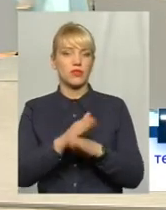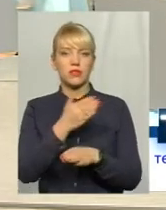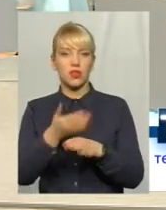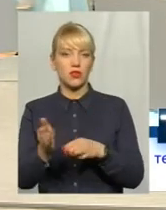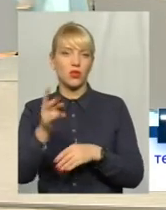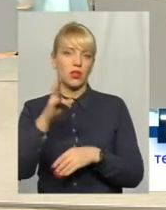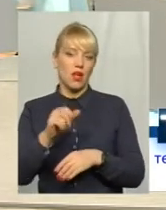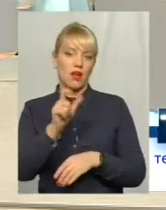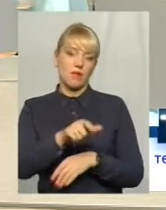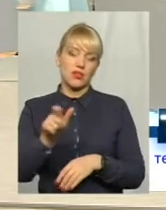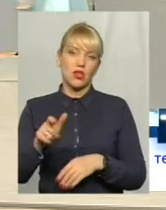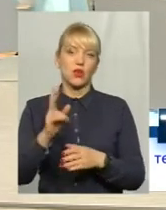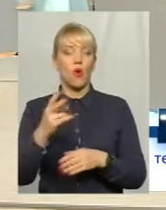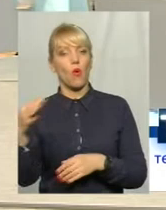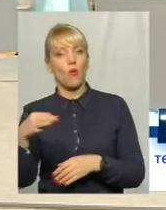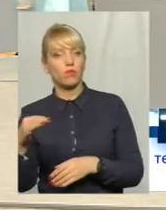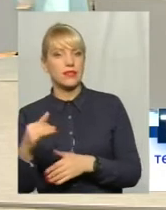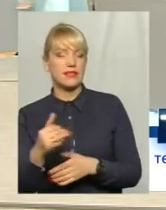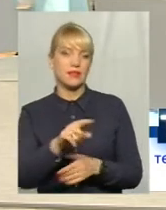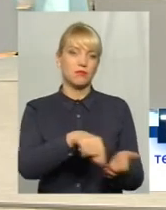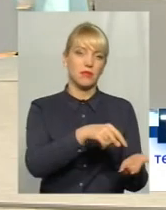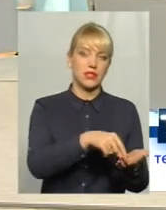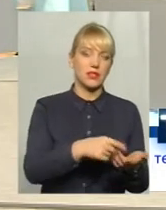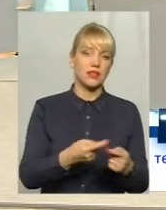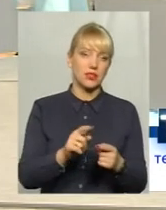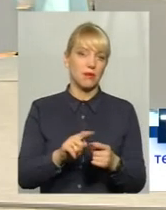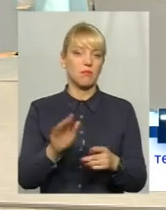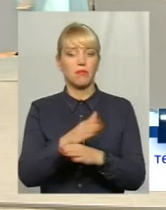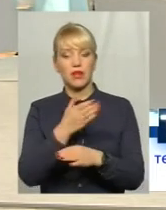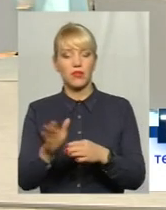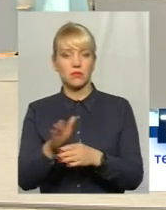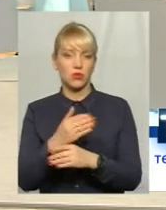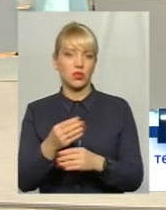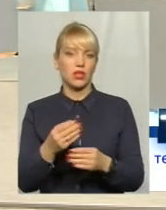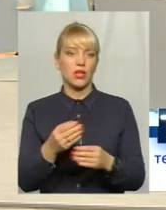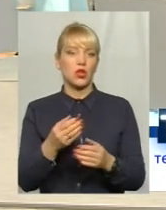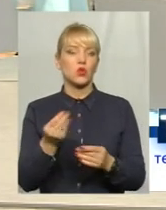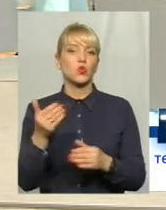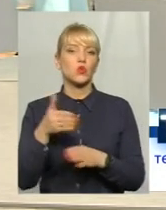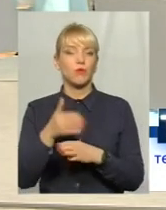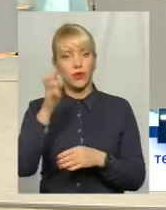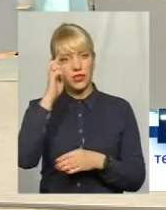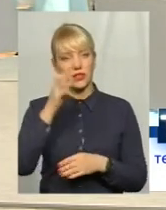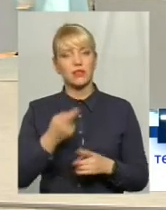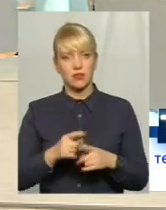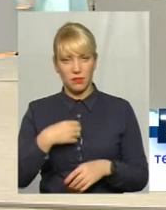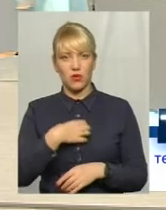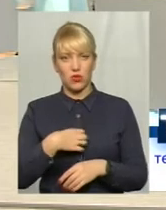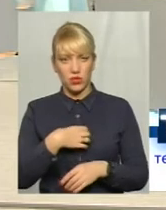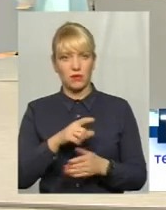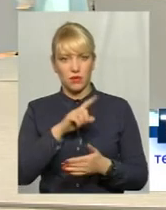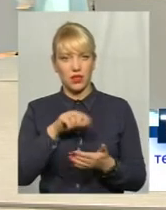області, скільки на мешканця міста, тобто пропорційний перерозподіл субвенції. Це питання є пріоритетним на наступний рік?